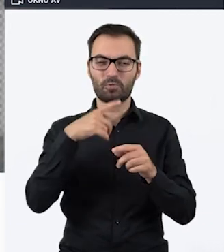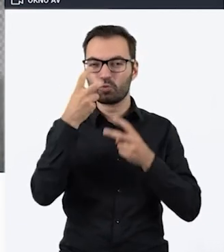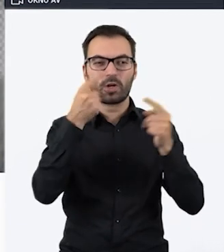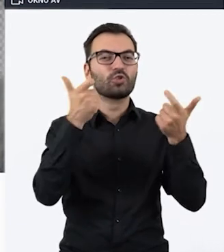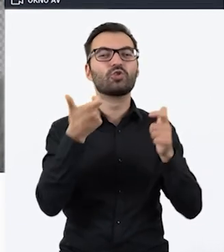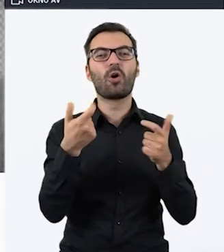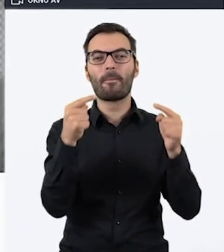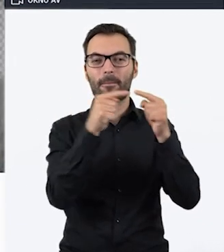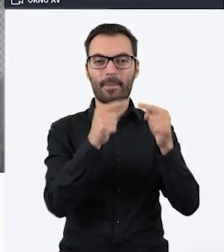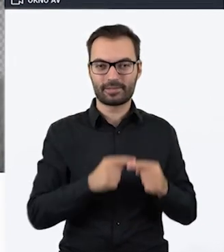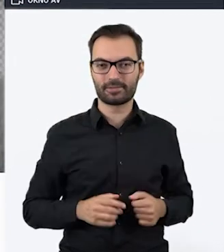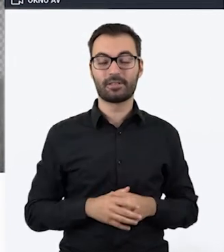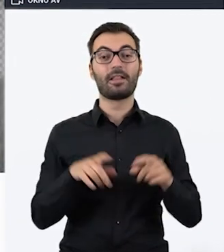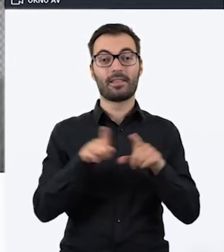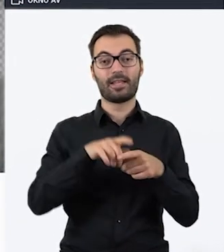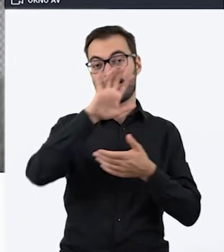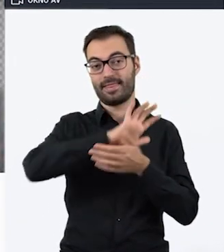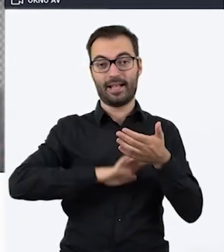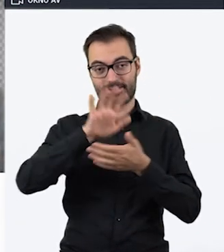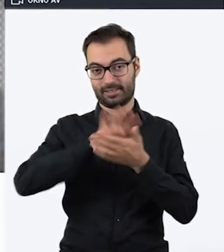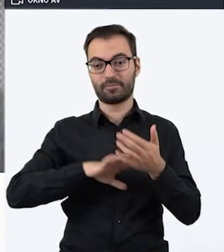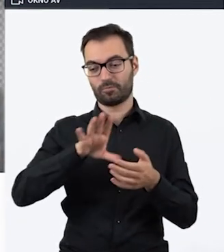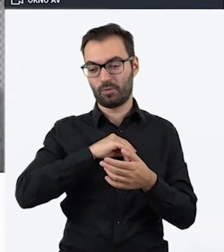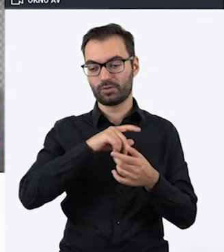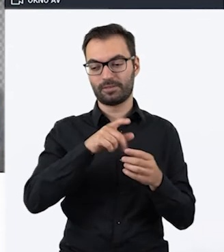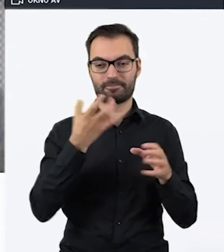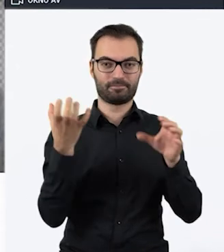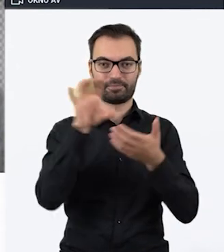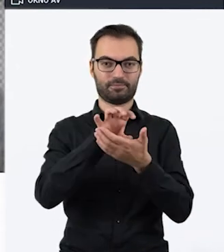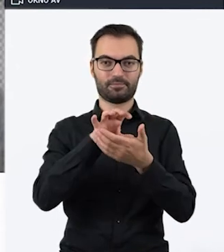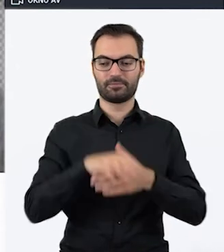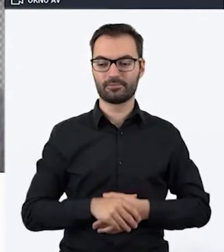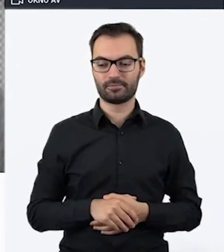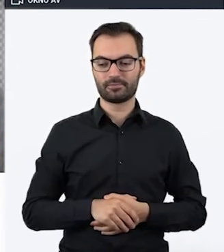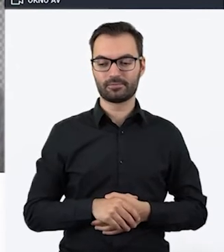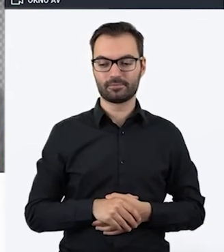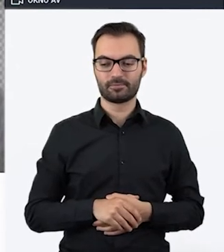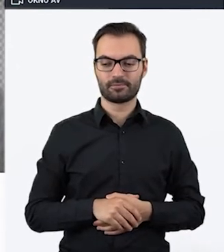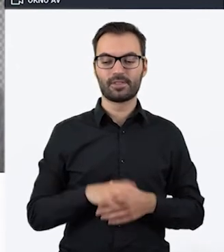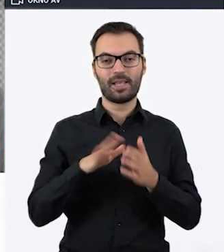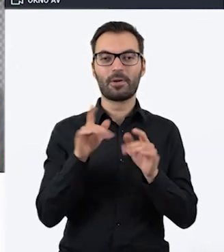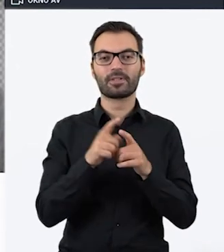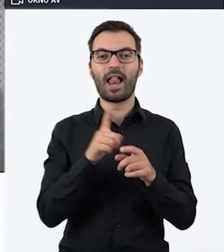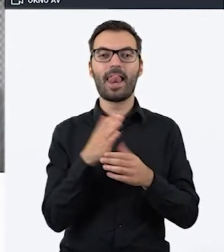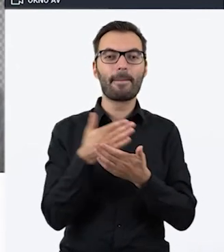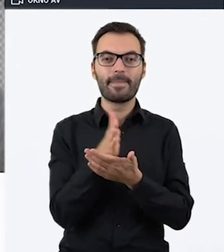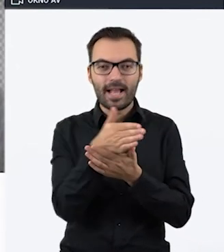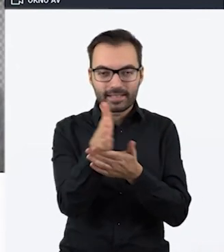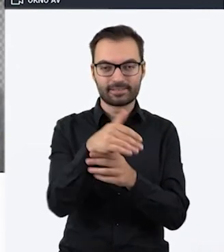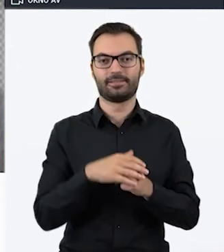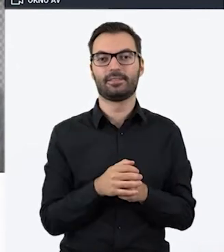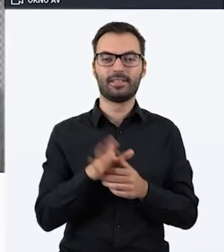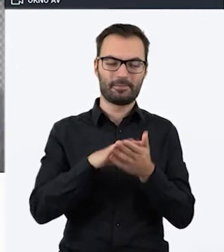wybrać. Można również teksty przedstawiać w postaci takiego labiryntu, czyli